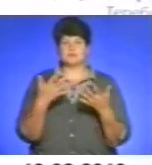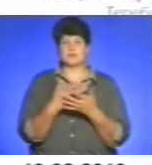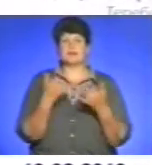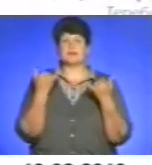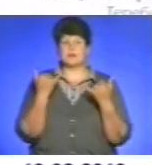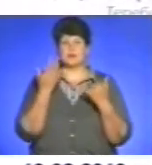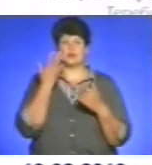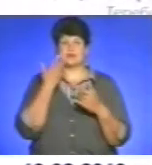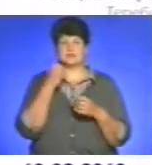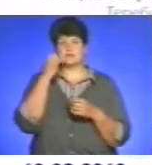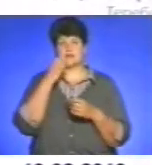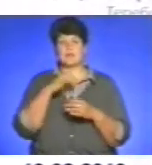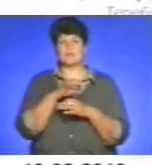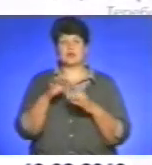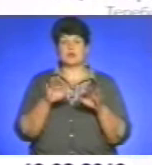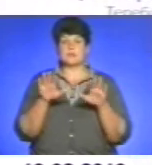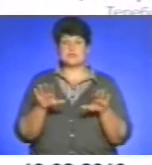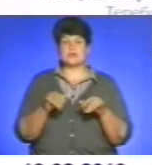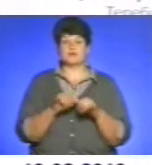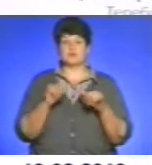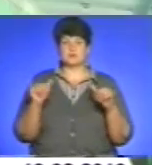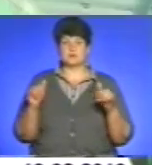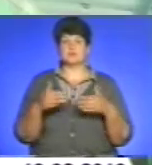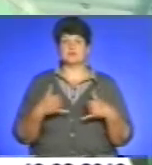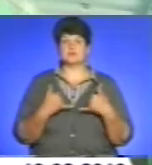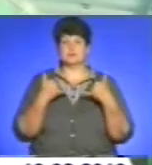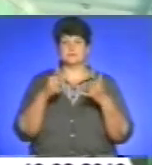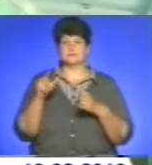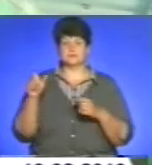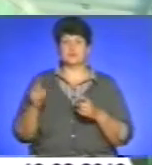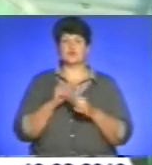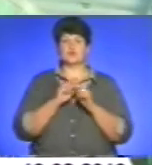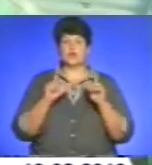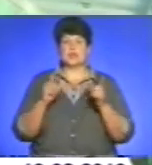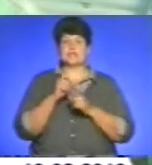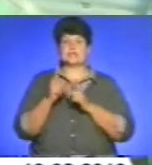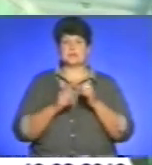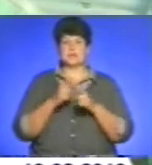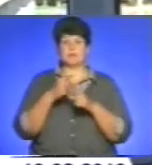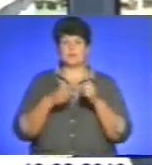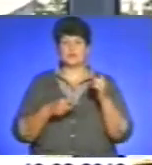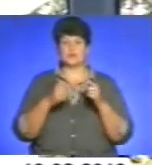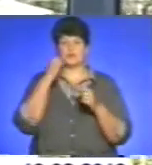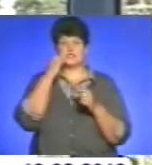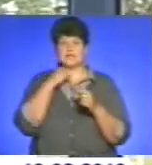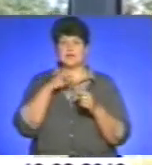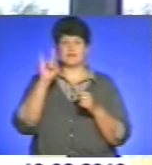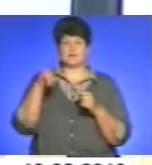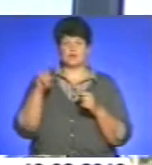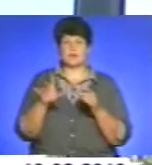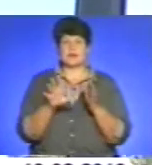коли завдяки проєкту «Міставий розвиток, зорієнтований на громаду», у школі замінили понад половину старих вікон на енергозберігаючі.